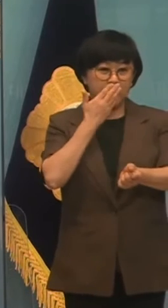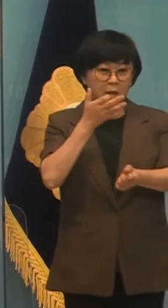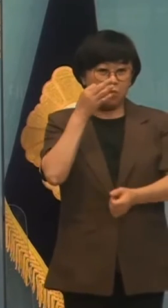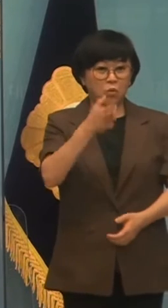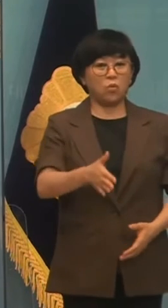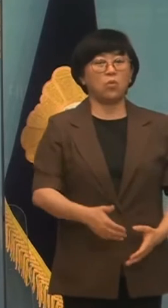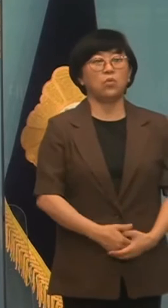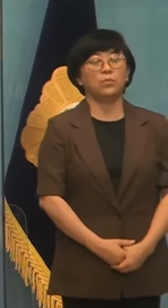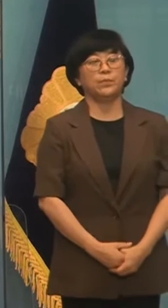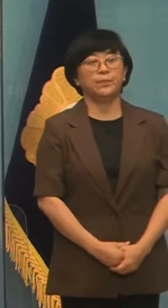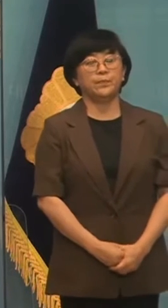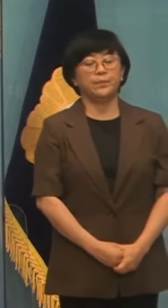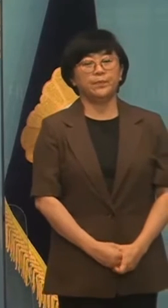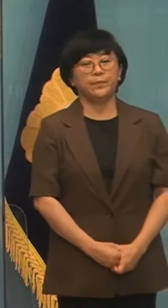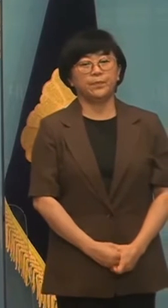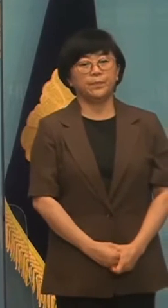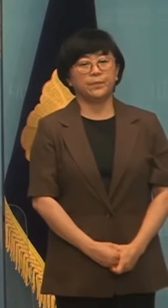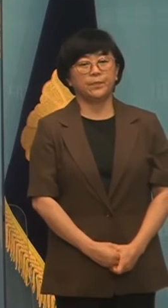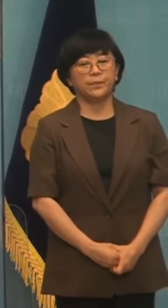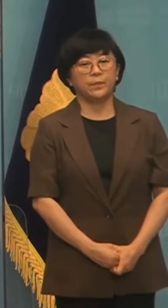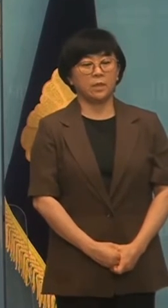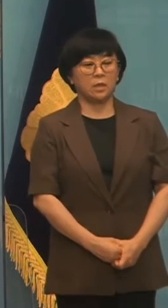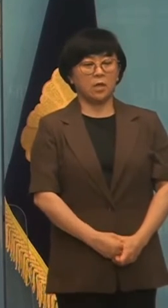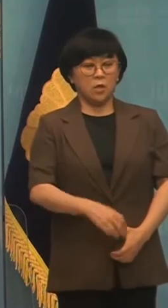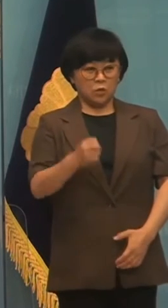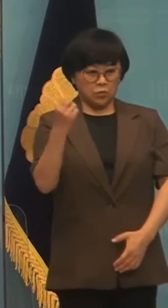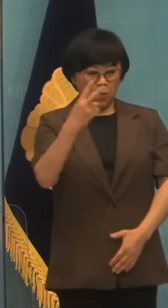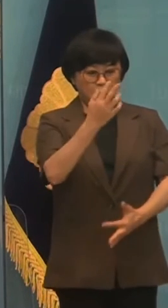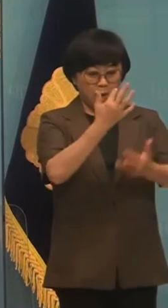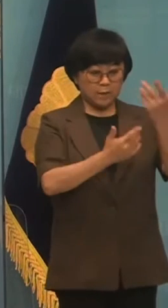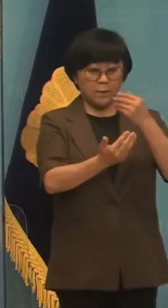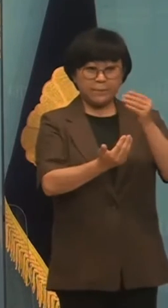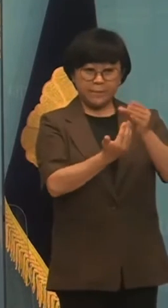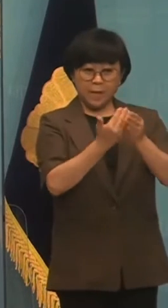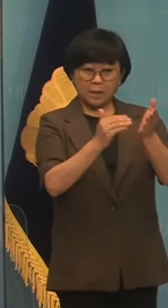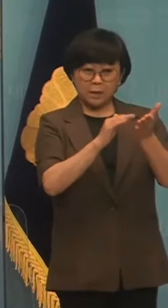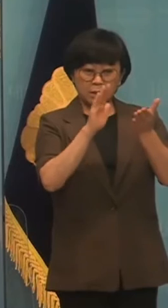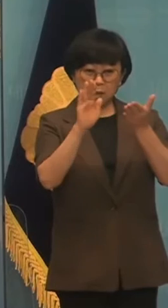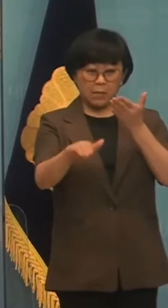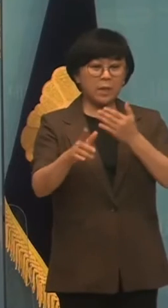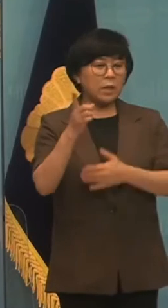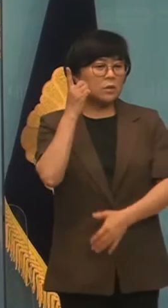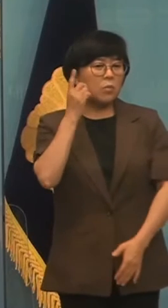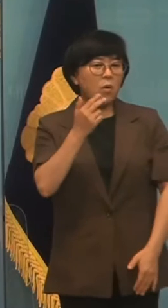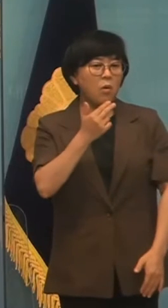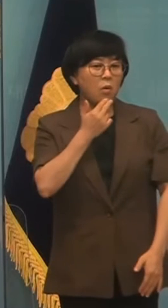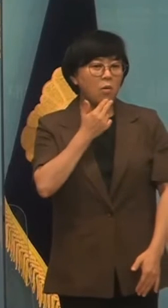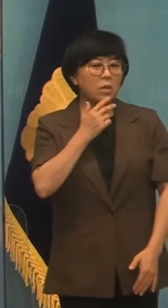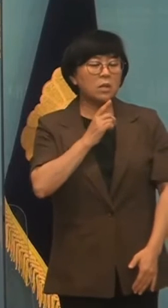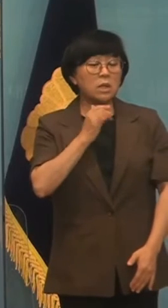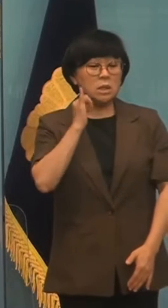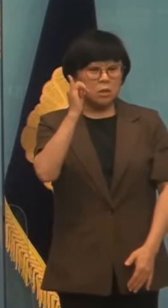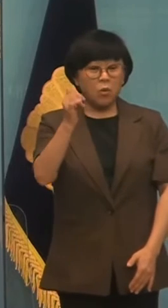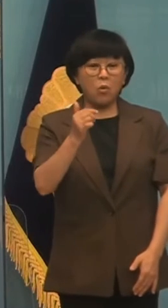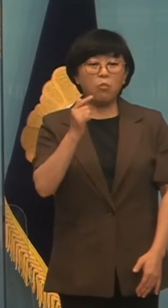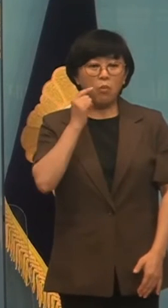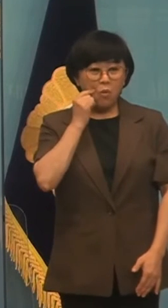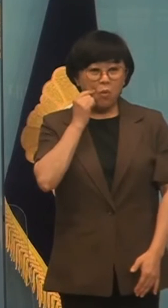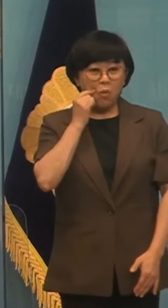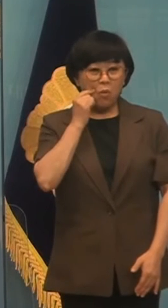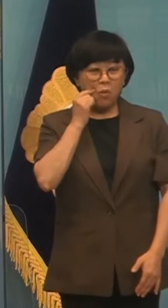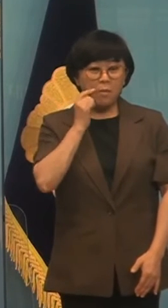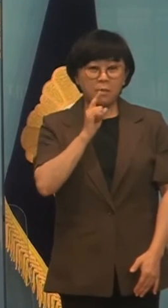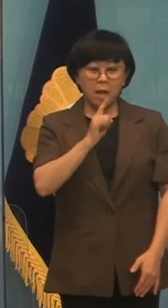보여주는 상황입니다. 특히 화재가 발생한 후에도 휴대폰이 없어서 신고를 못했다는 이야기는